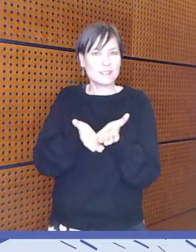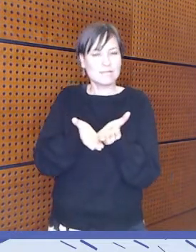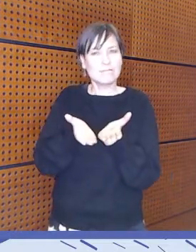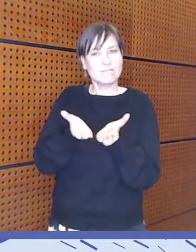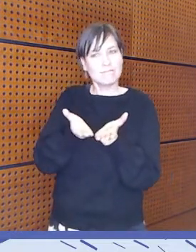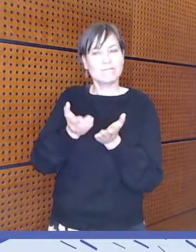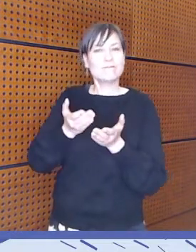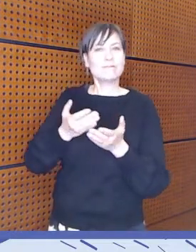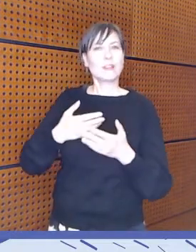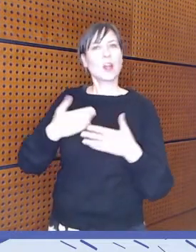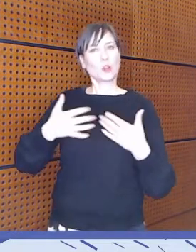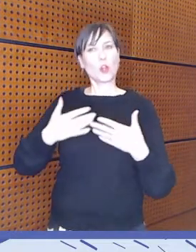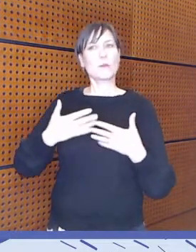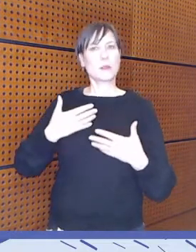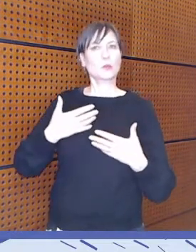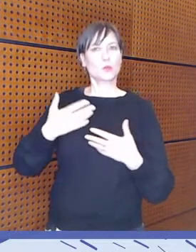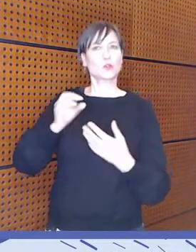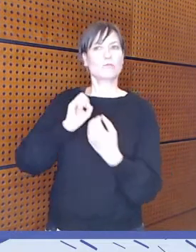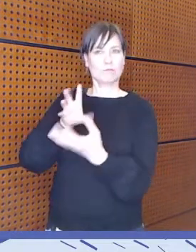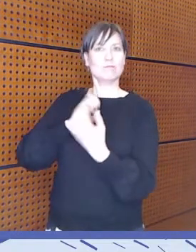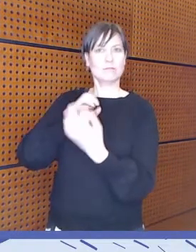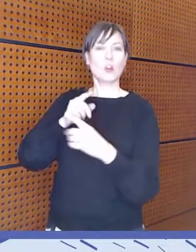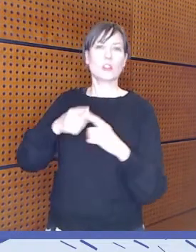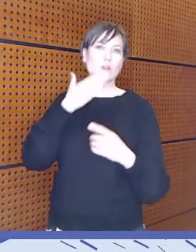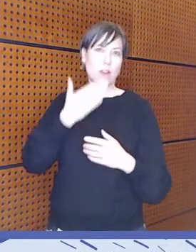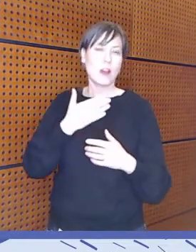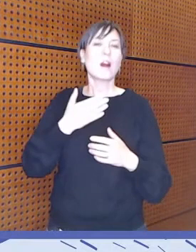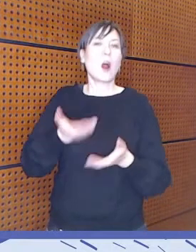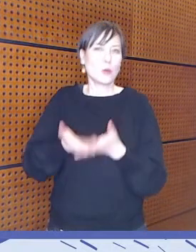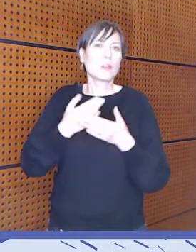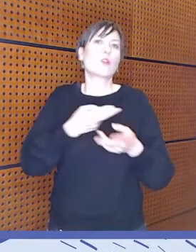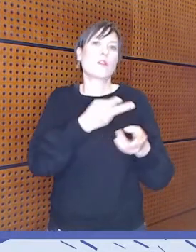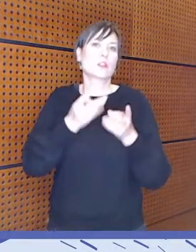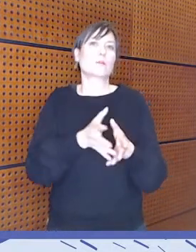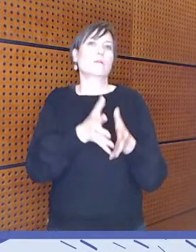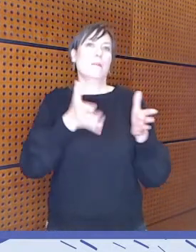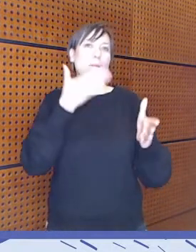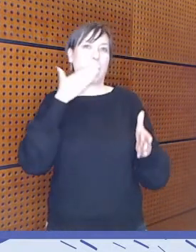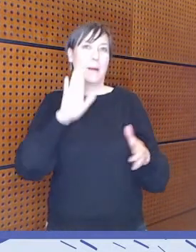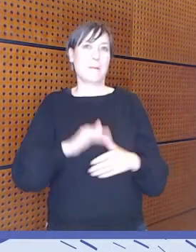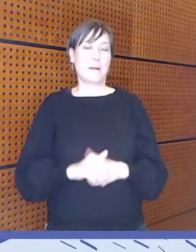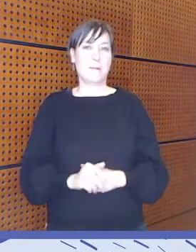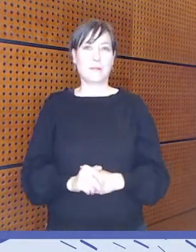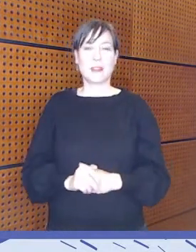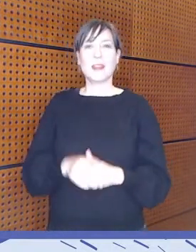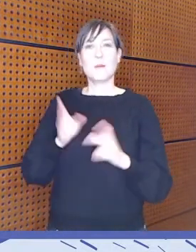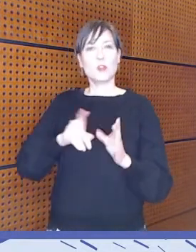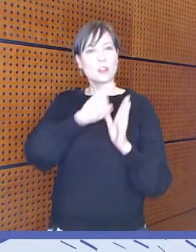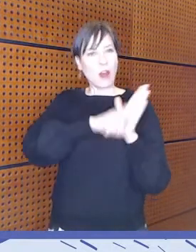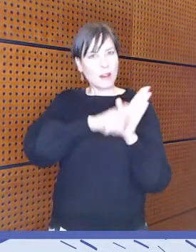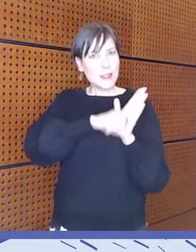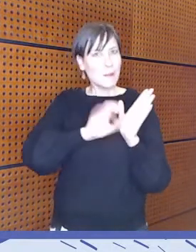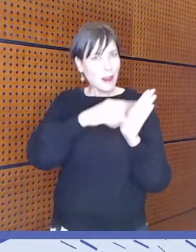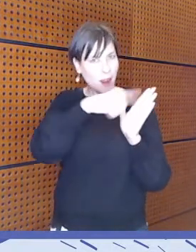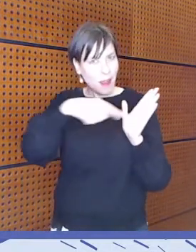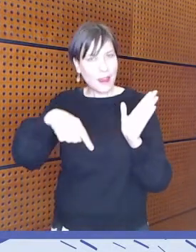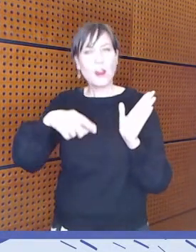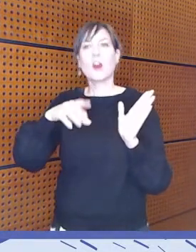yhdenvertaisuuden toteutumista. Ja sitten tämä lainsäädäntöä koskevan tuntemuksen lisääminen.